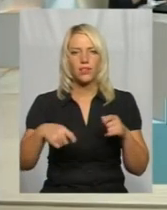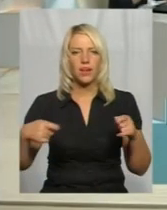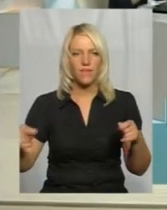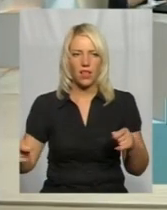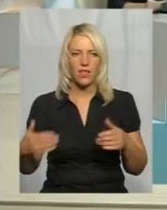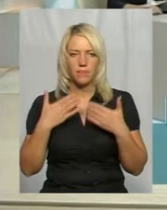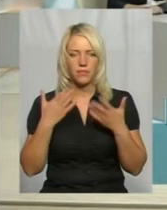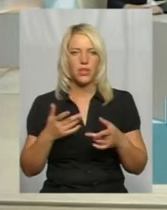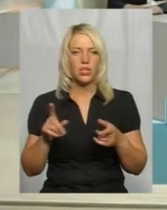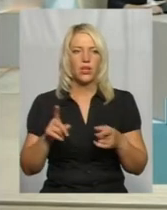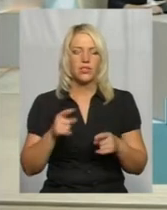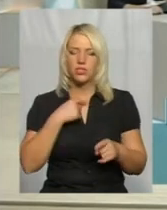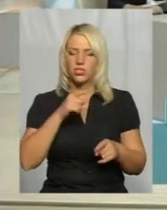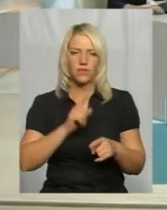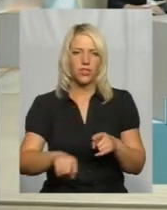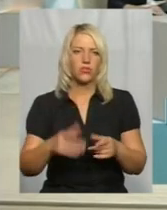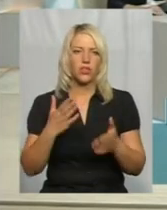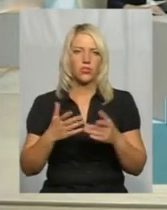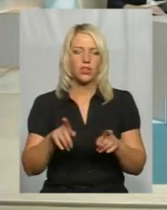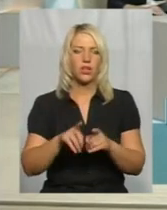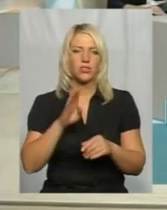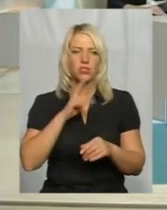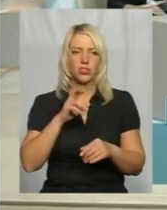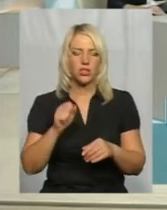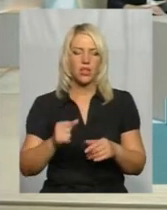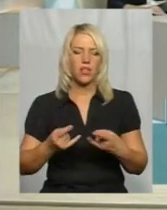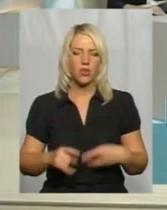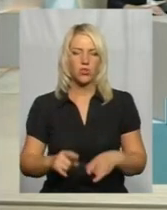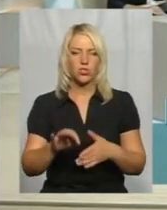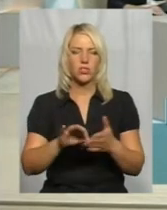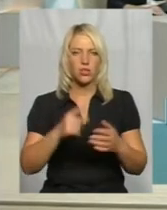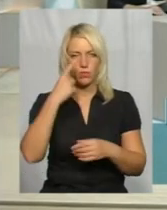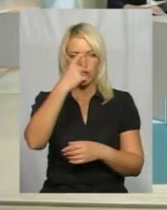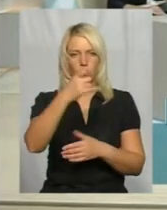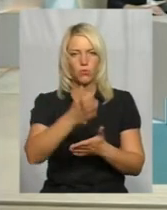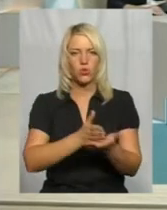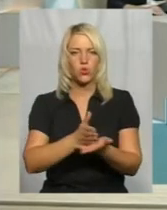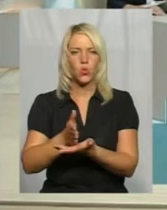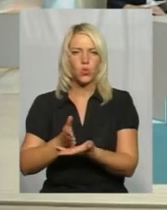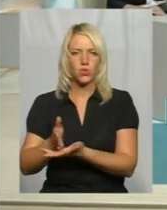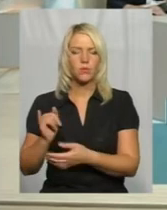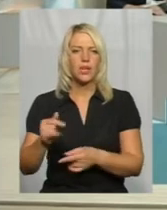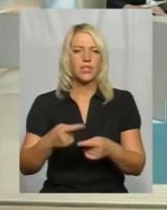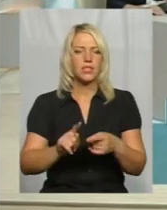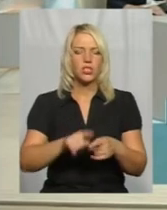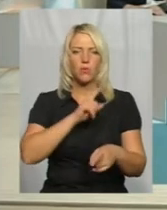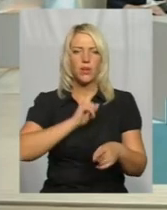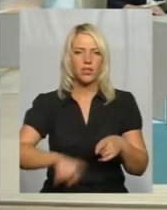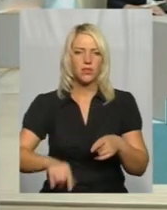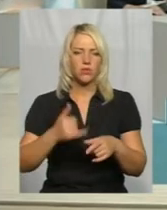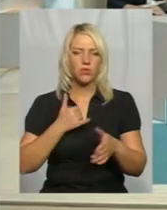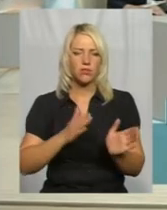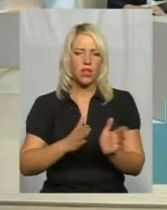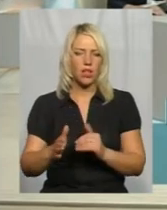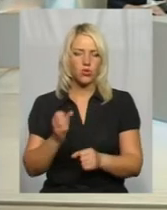Досить швидко, тому що ми, якщо така жінка народжуємо, буквально в той же день повідомляємо служби. І це все настільки оперативно в нас налагоджена